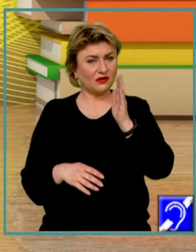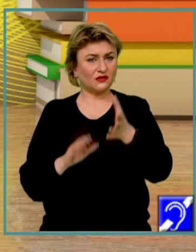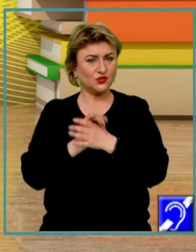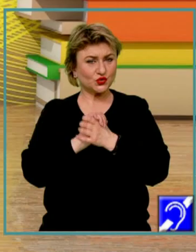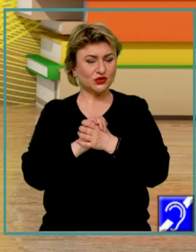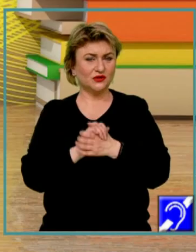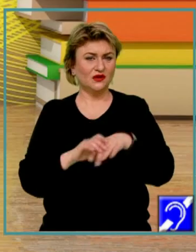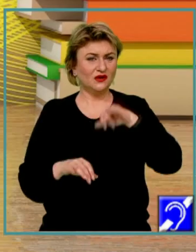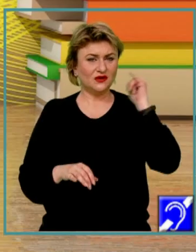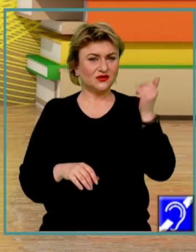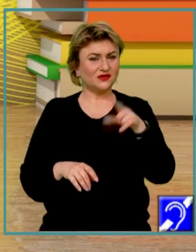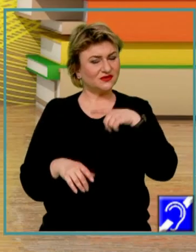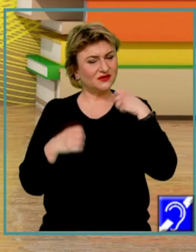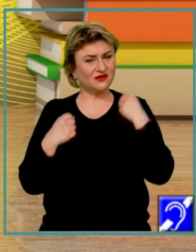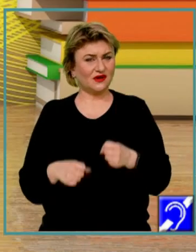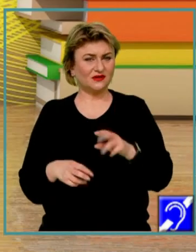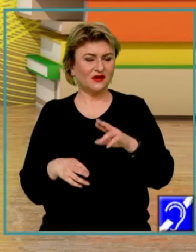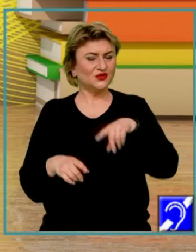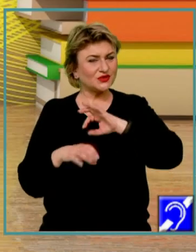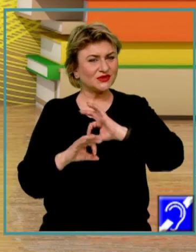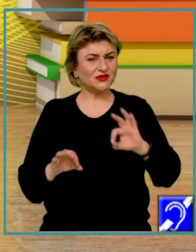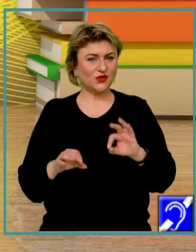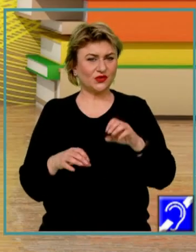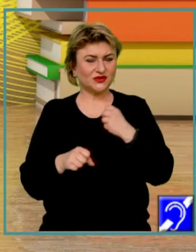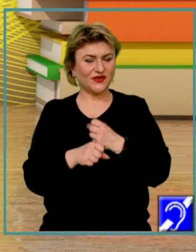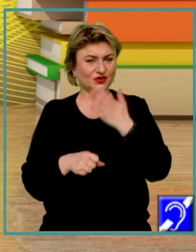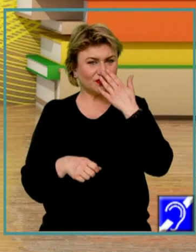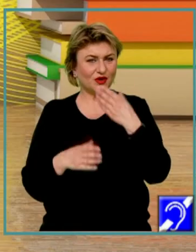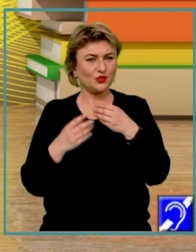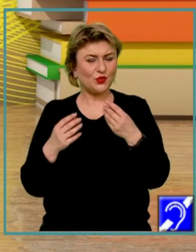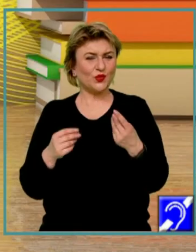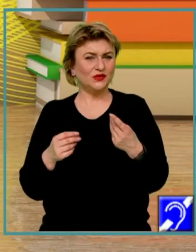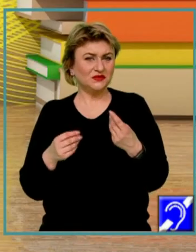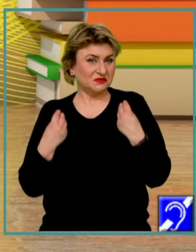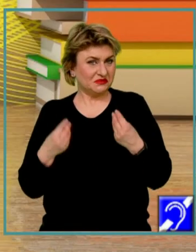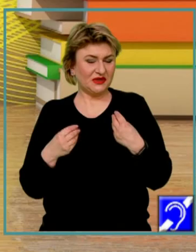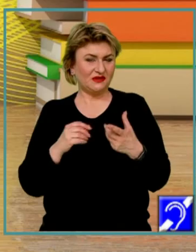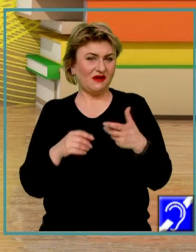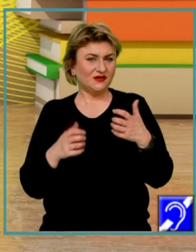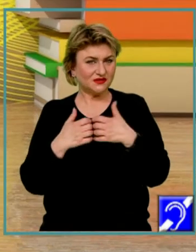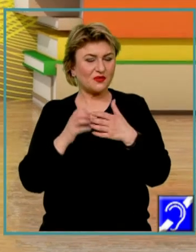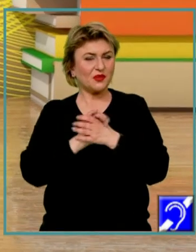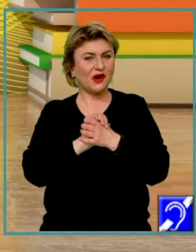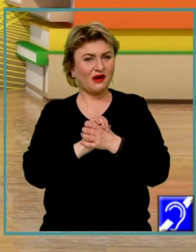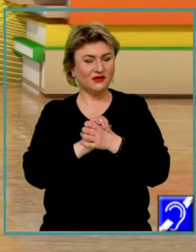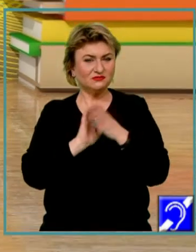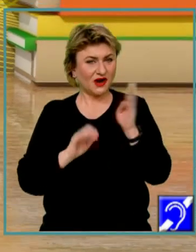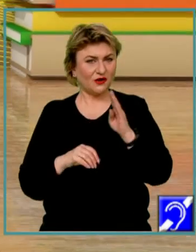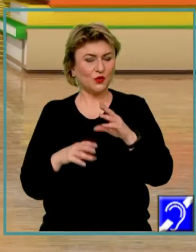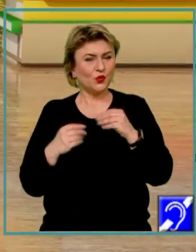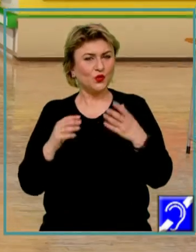călătorie ce este anevoioasă, dar sunt sigură că veți face față cumul brio examenului de bacaloreat. Vă urez mult succes,